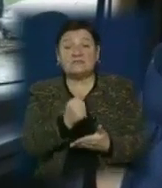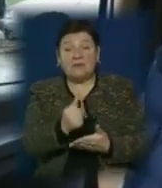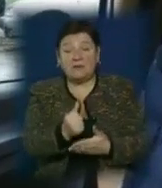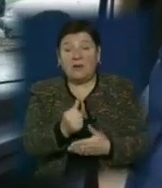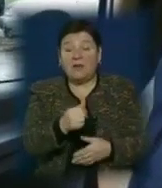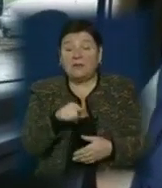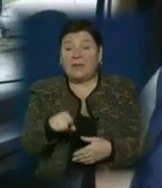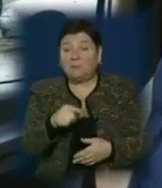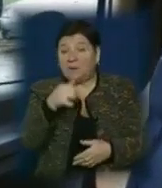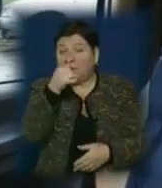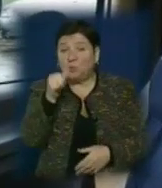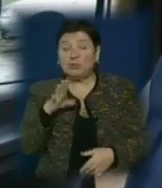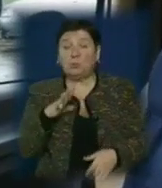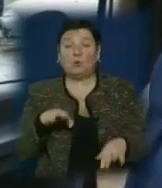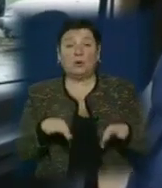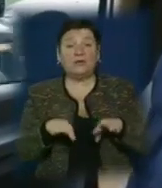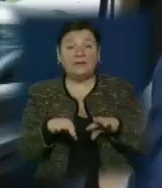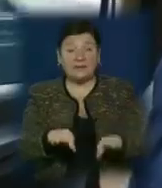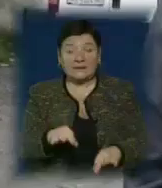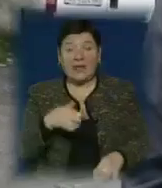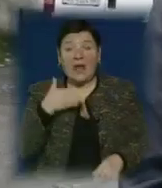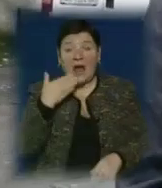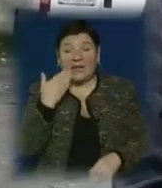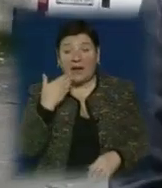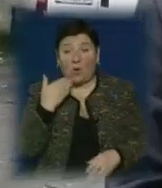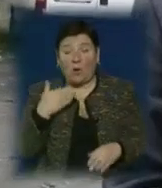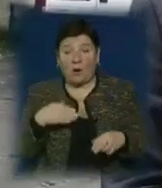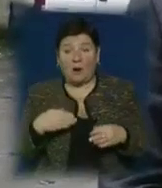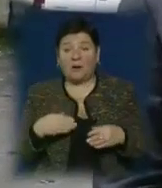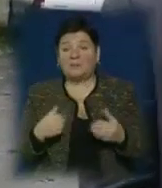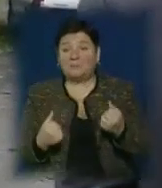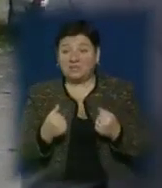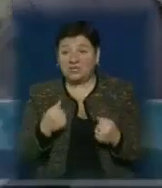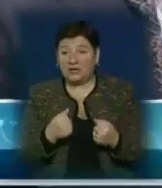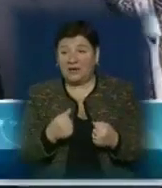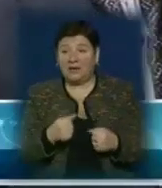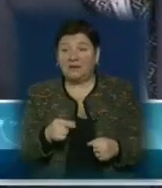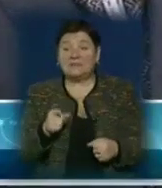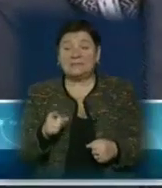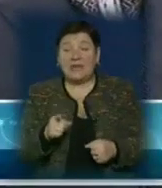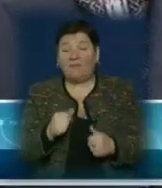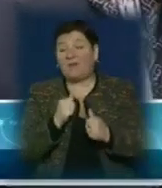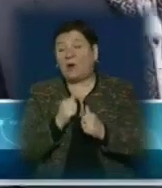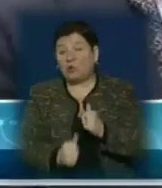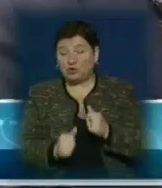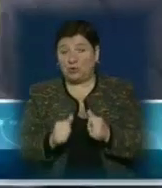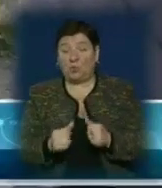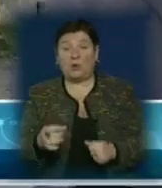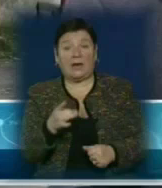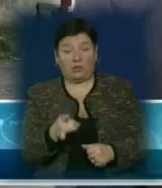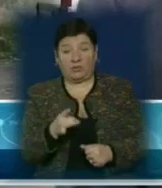невозможно було їхати, якщо нам в легковій машині. На жаль, це проблема майже в кожному районі. Тобто,